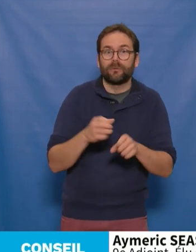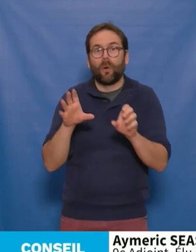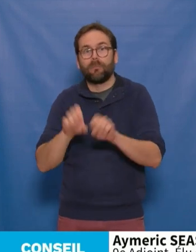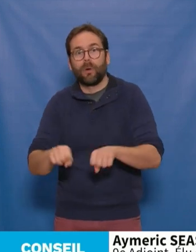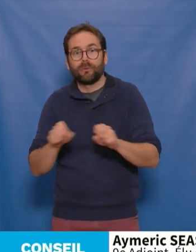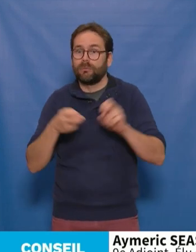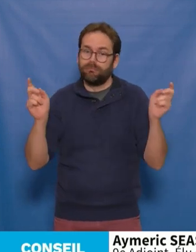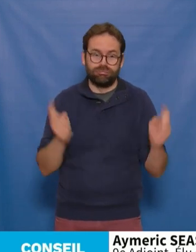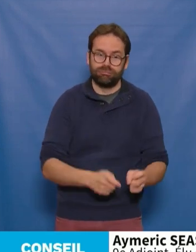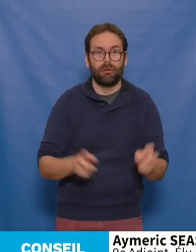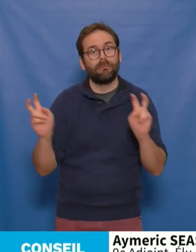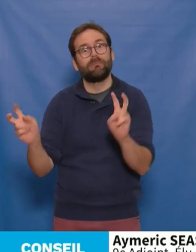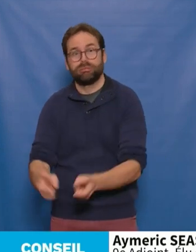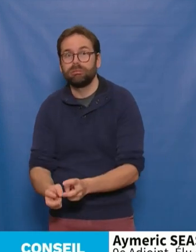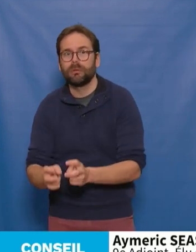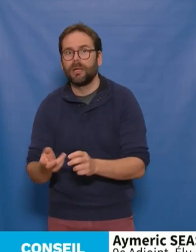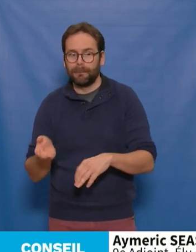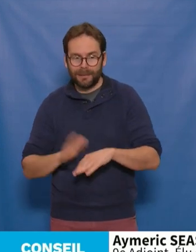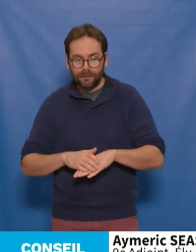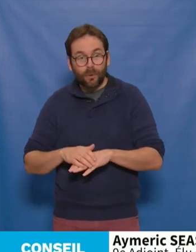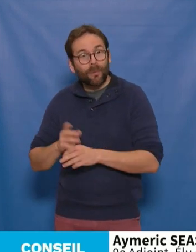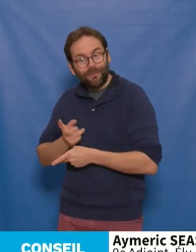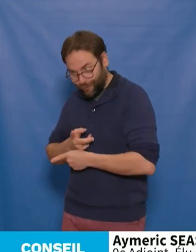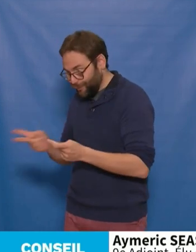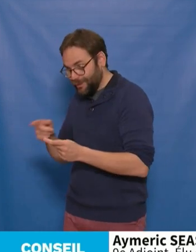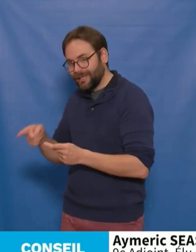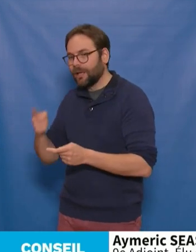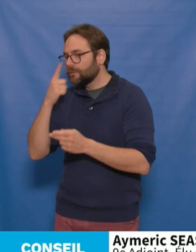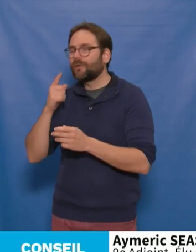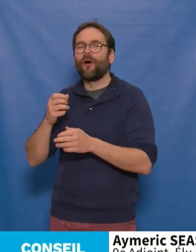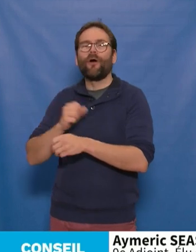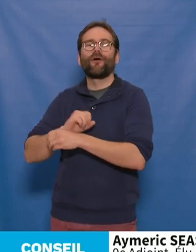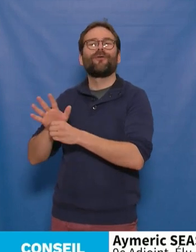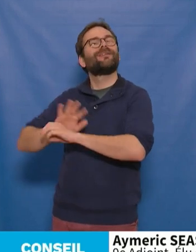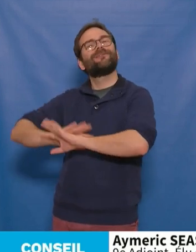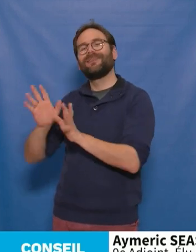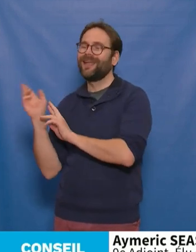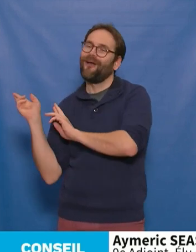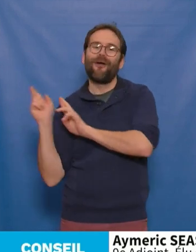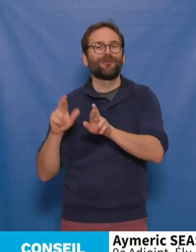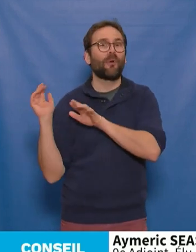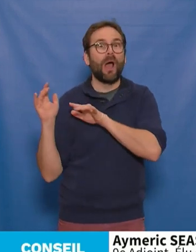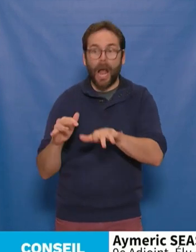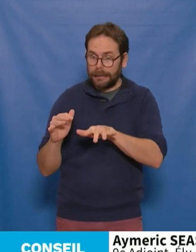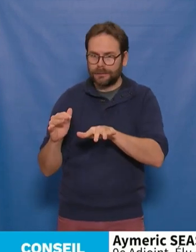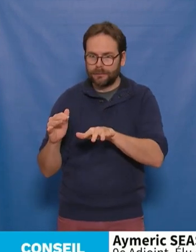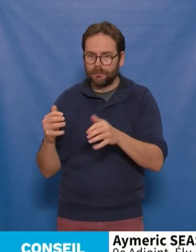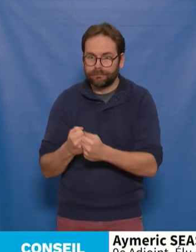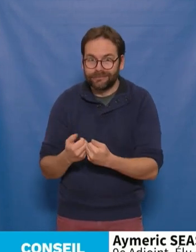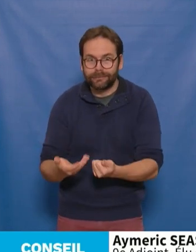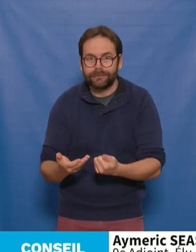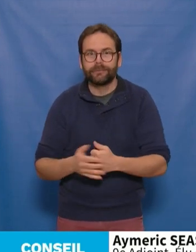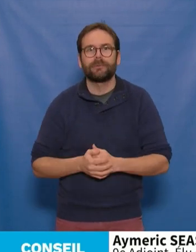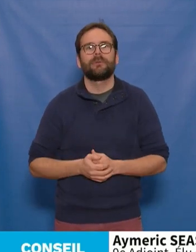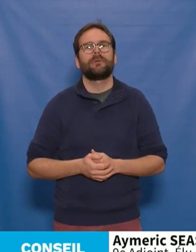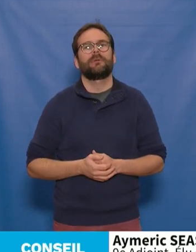précisément au moment où le public a tourné la page Covid et revient dans nos salles. Nous nous sommes rendus,